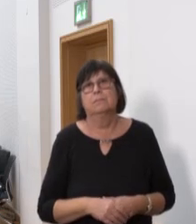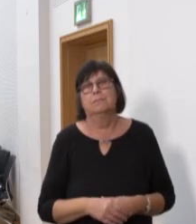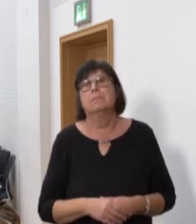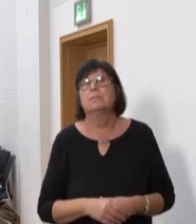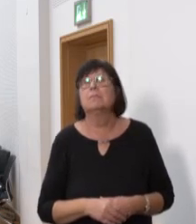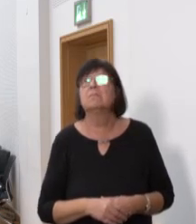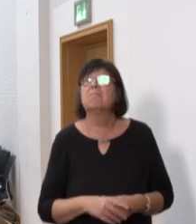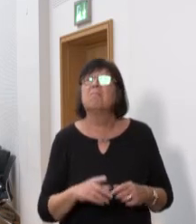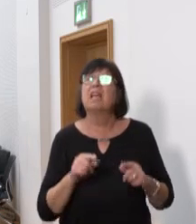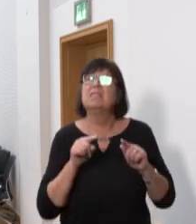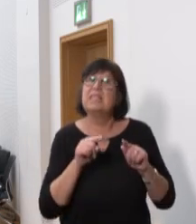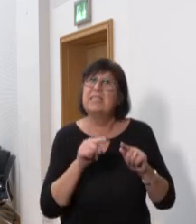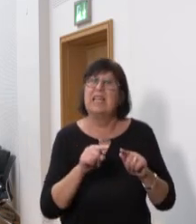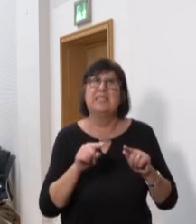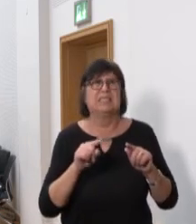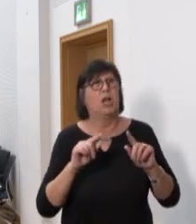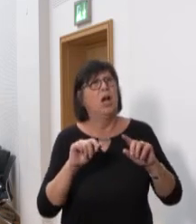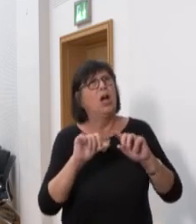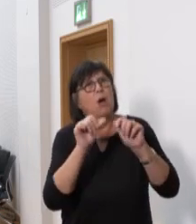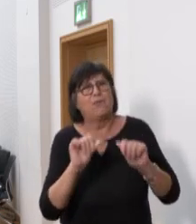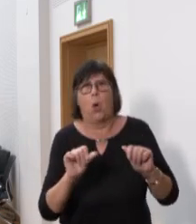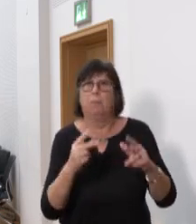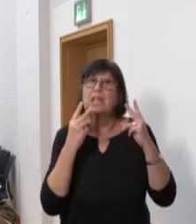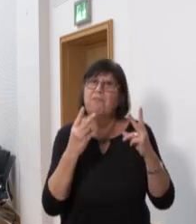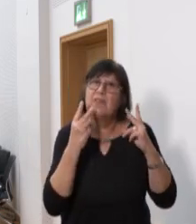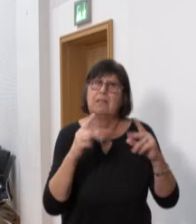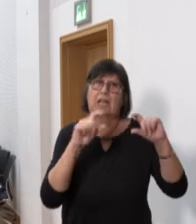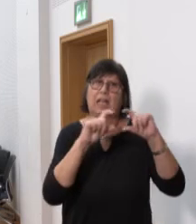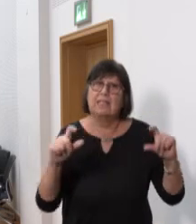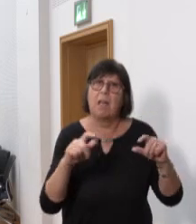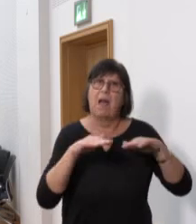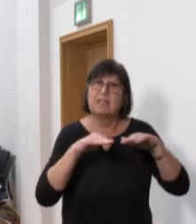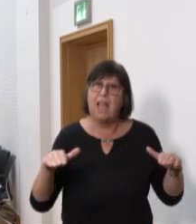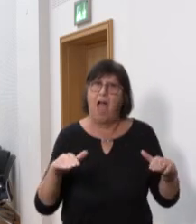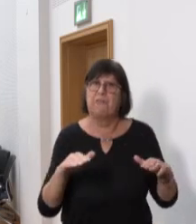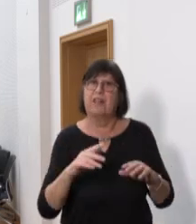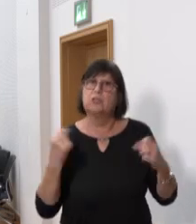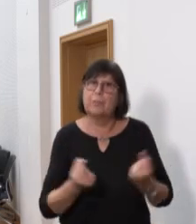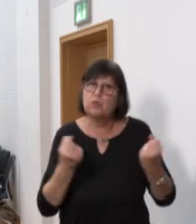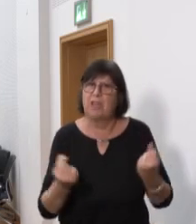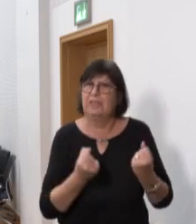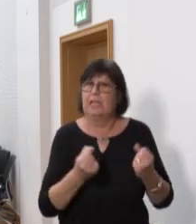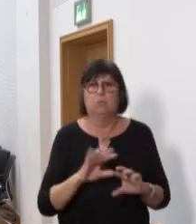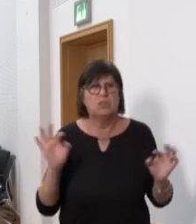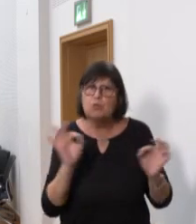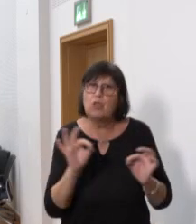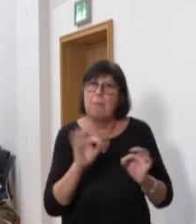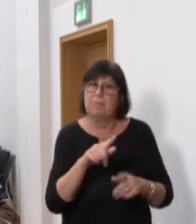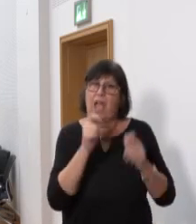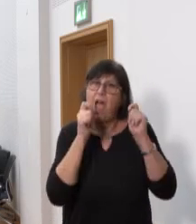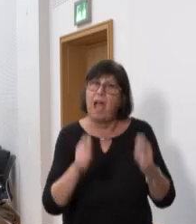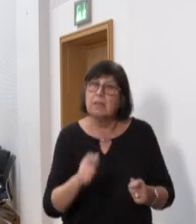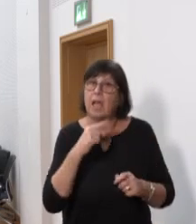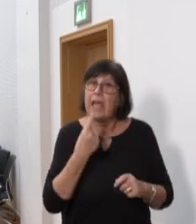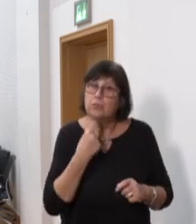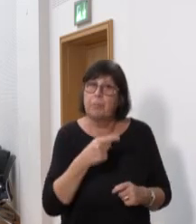Sich in dieser Form mit diesem wichtigen Thema Tafel zu befassen, ist ein Armutszeugnis. Der Antrag entspricht